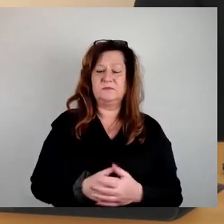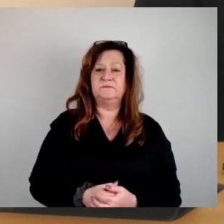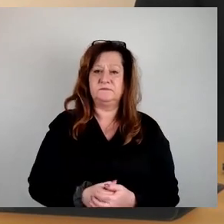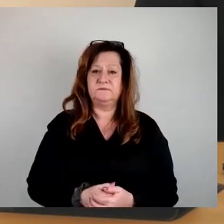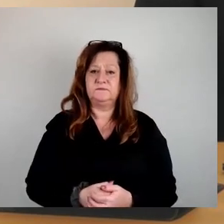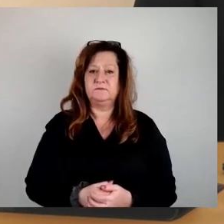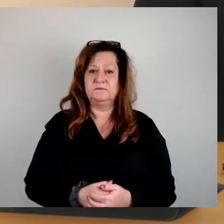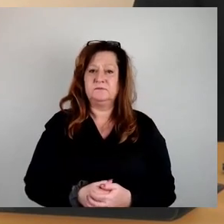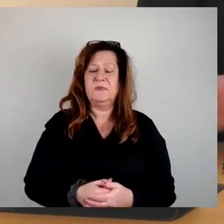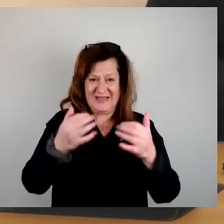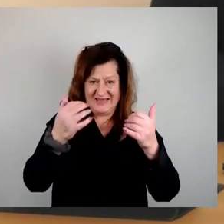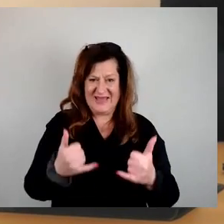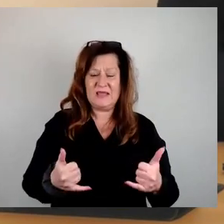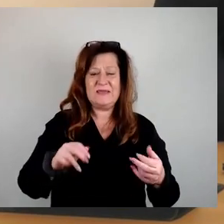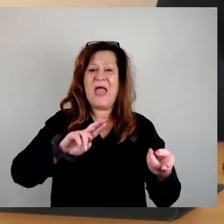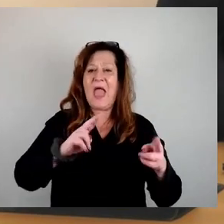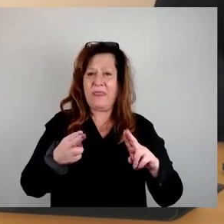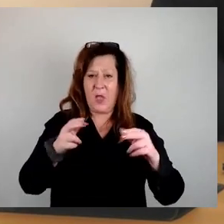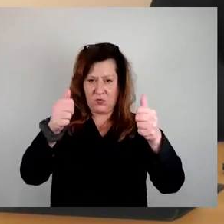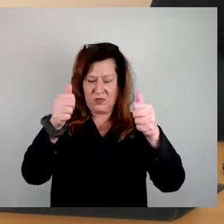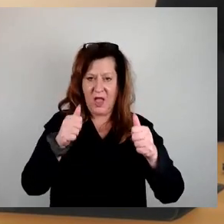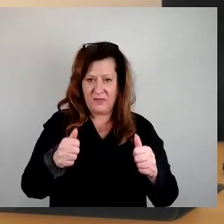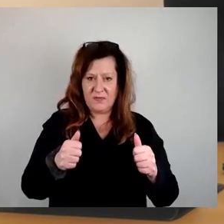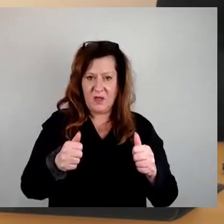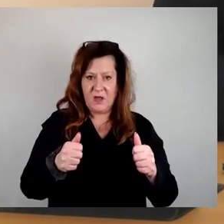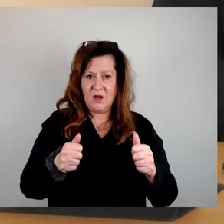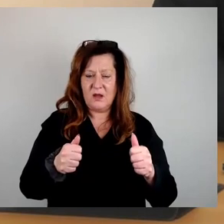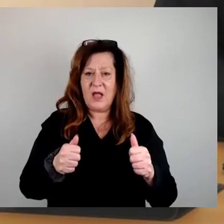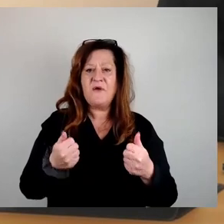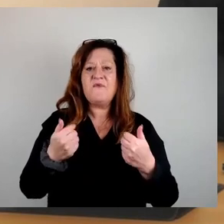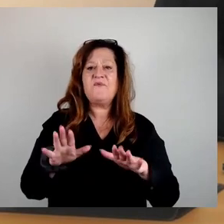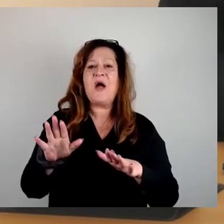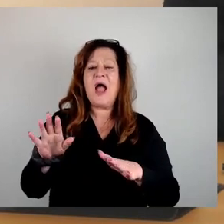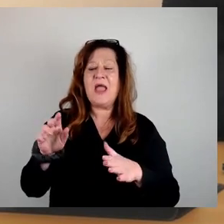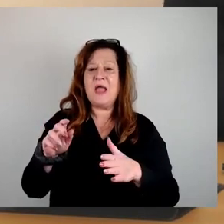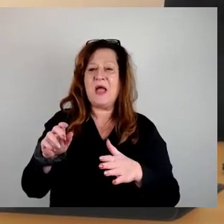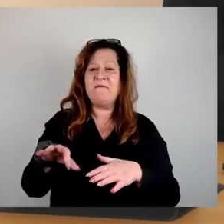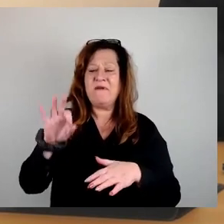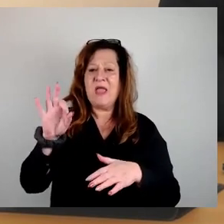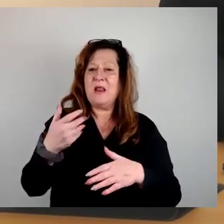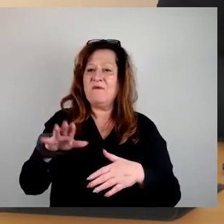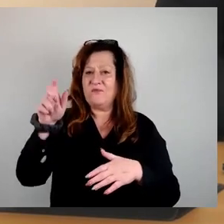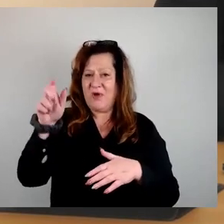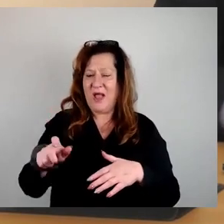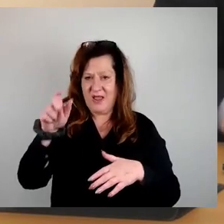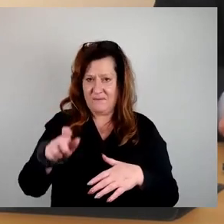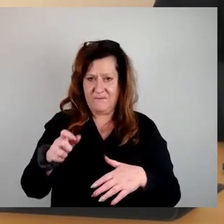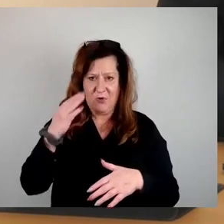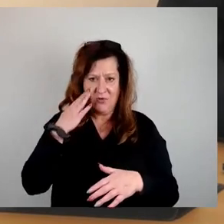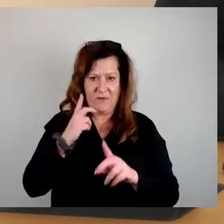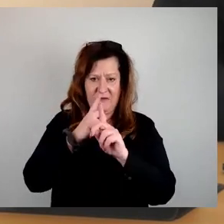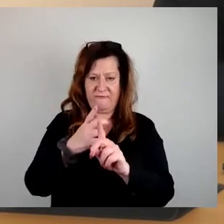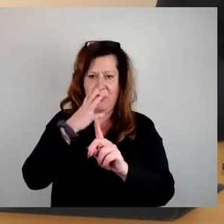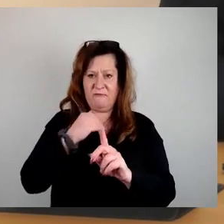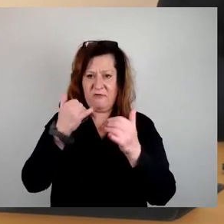Änderungsantrag Ärmer, freie Wähler, freie Bürger. Wer dem folgen möchte, den bitte ich jetzt ums Stimmzeichen.